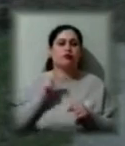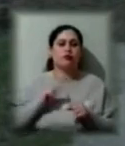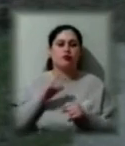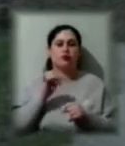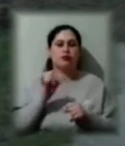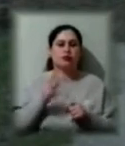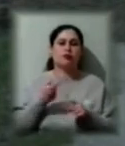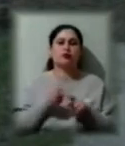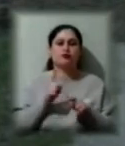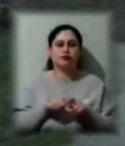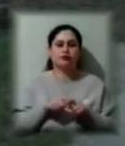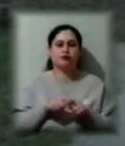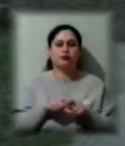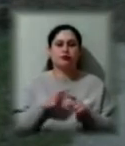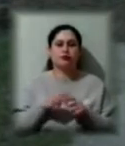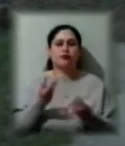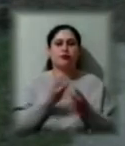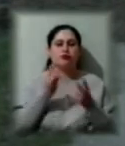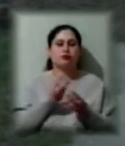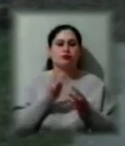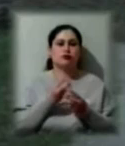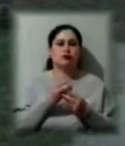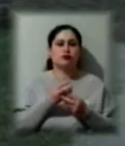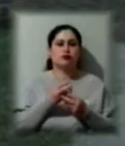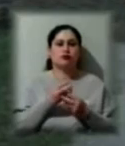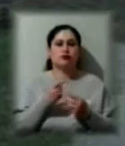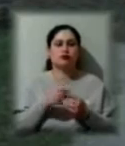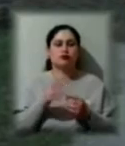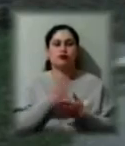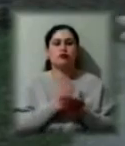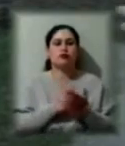з пожежною охороною ми провели